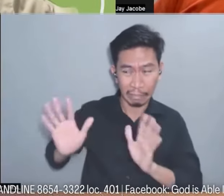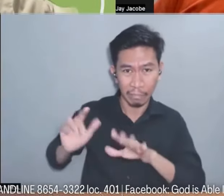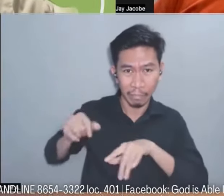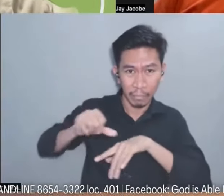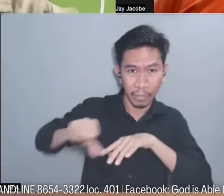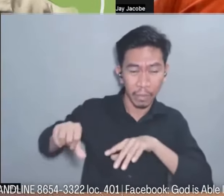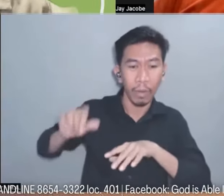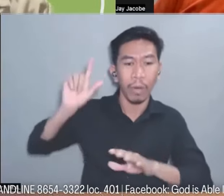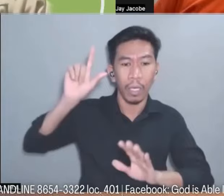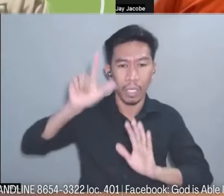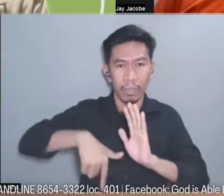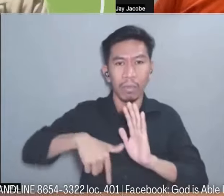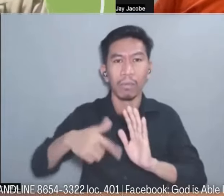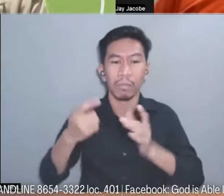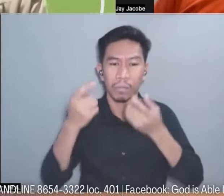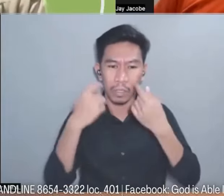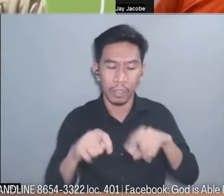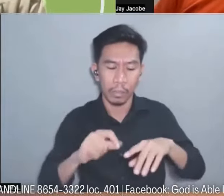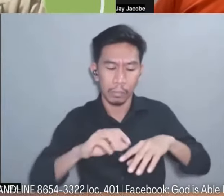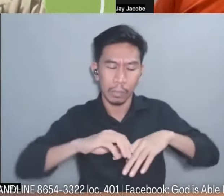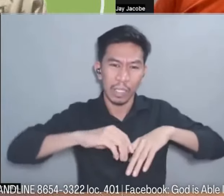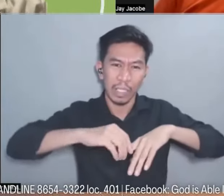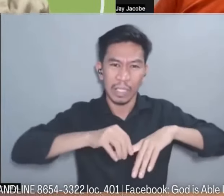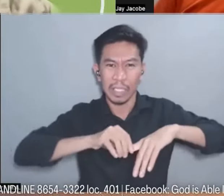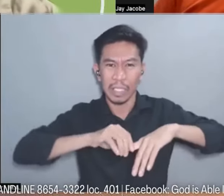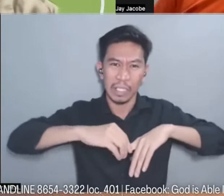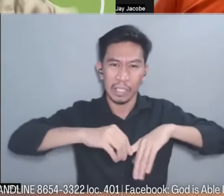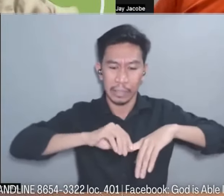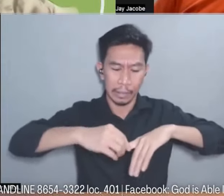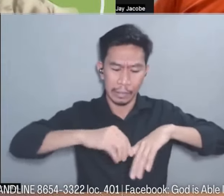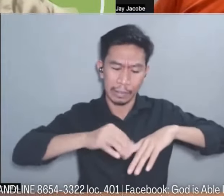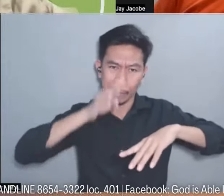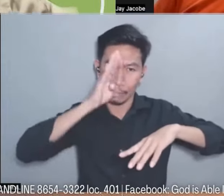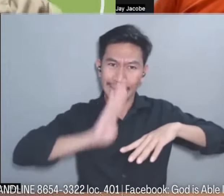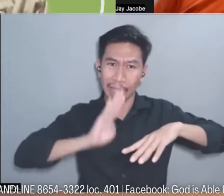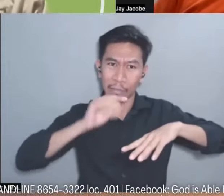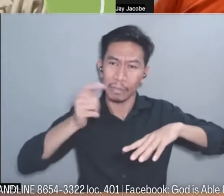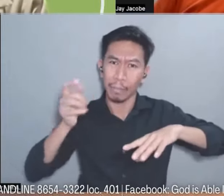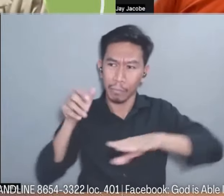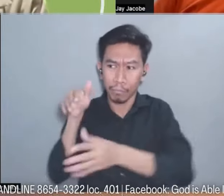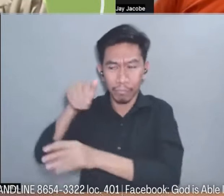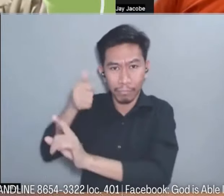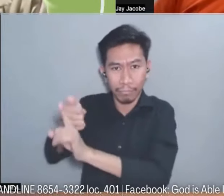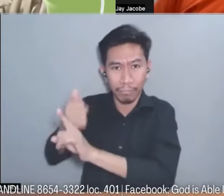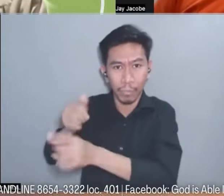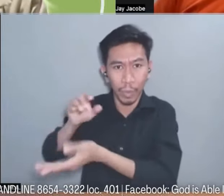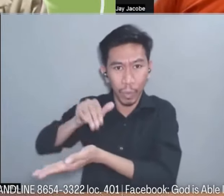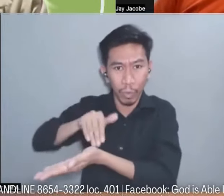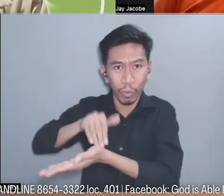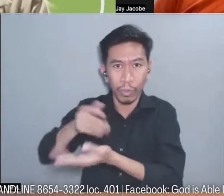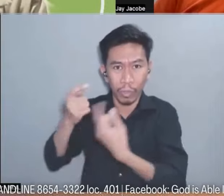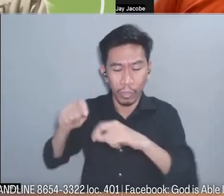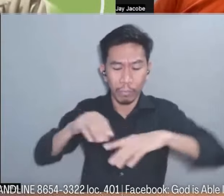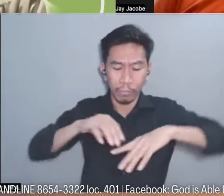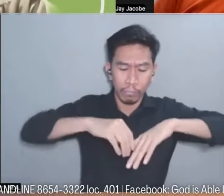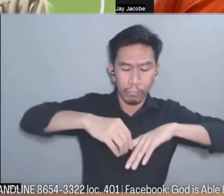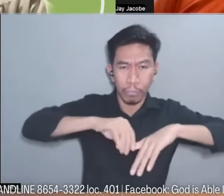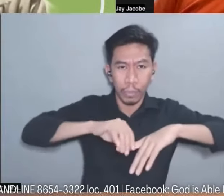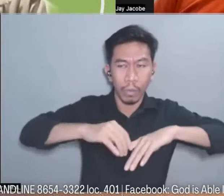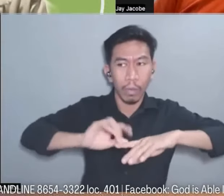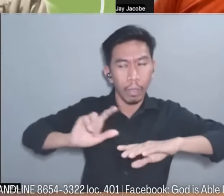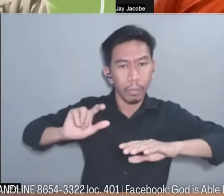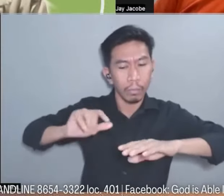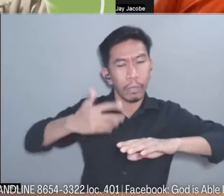ng maayos ang aking daliri through manual ng kanyang daliri kasi inintay po namin after few days, few weeks